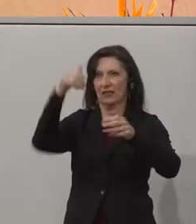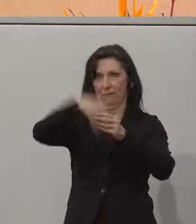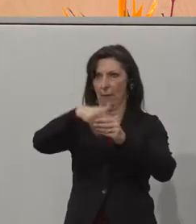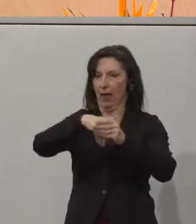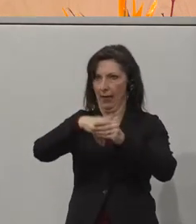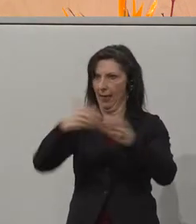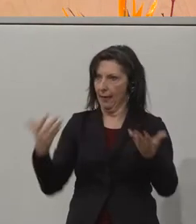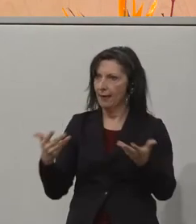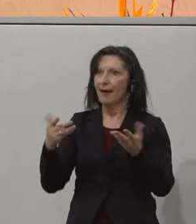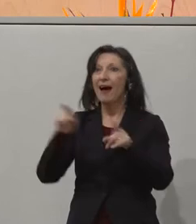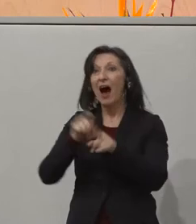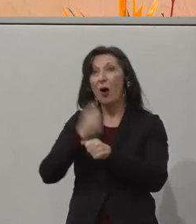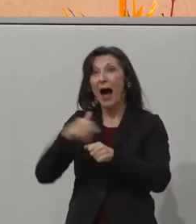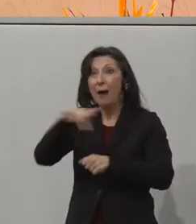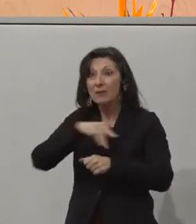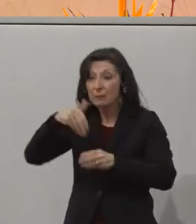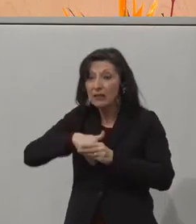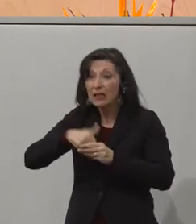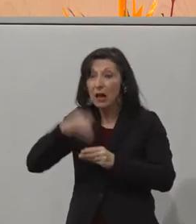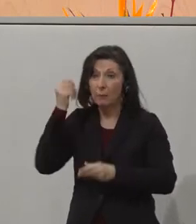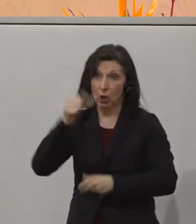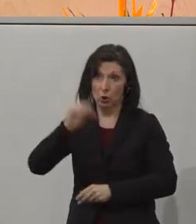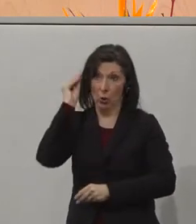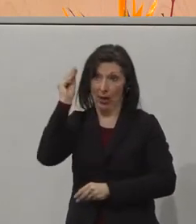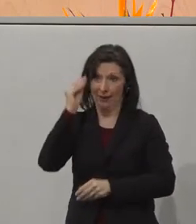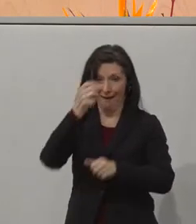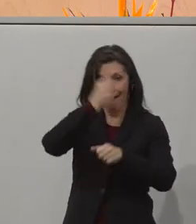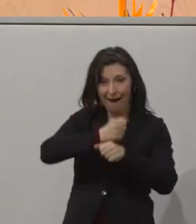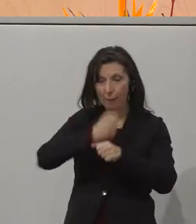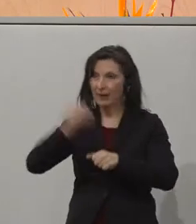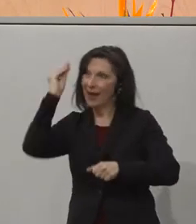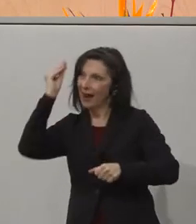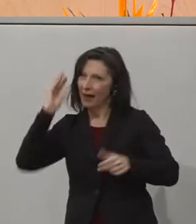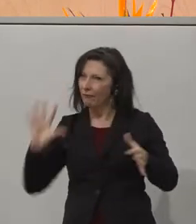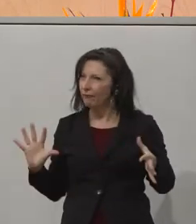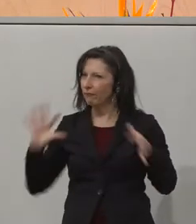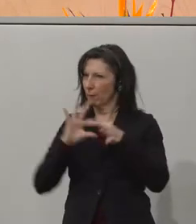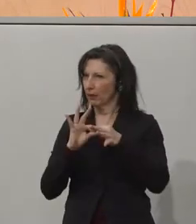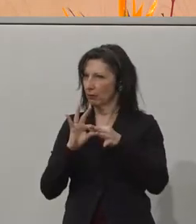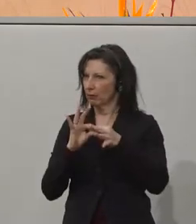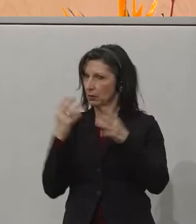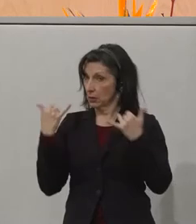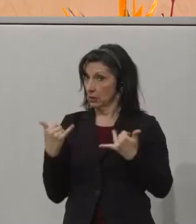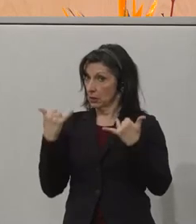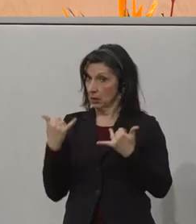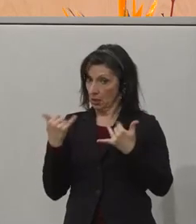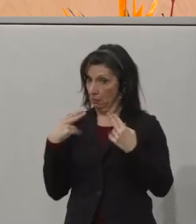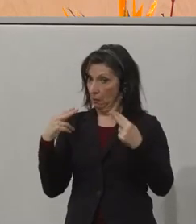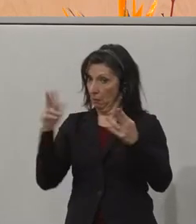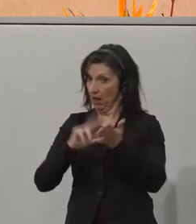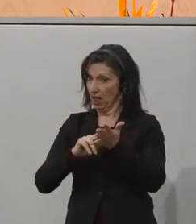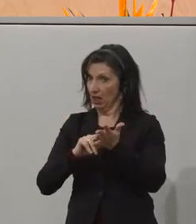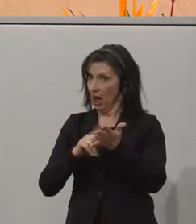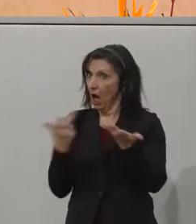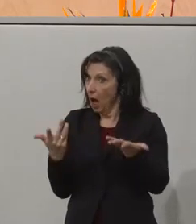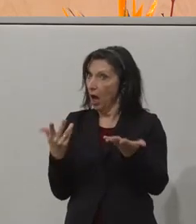noch wichtiger, als das jetzt der Fall ist. Das Verbinden von Arbeit und Lernen in der digitalen Transformation ist ein ganz entscheidender Faktor